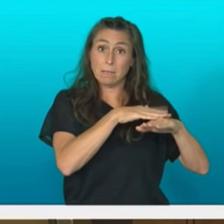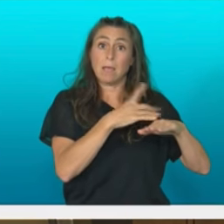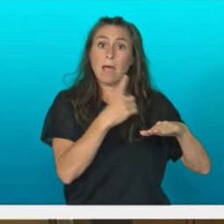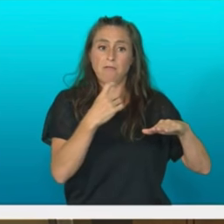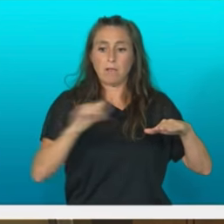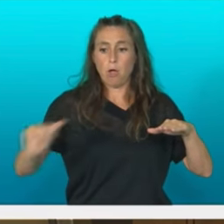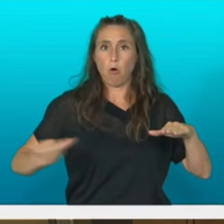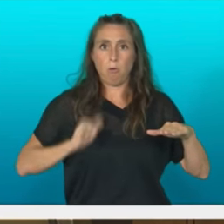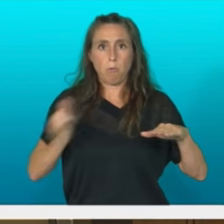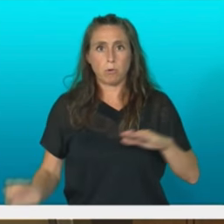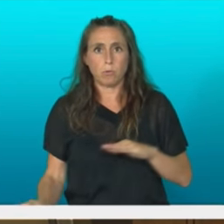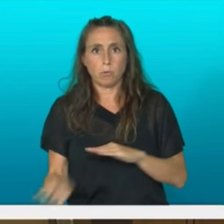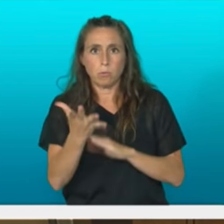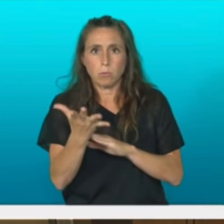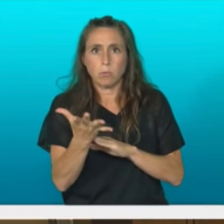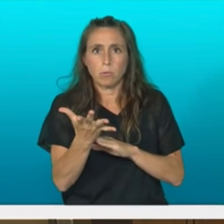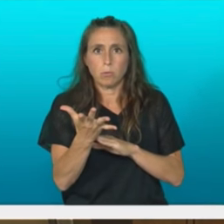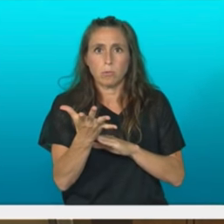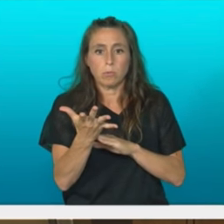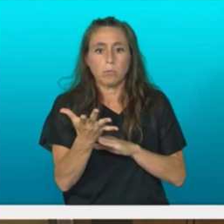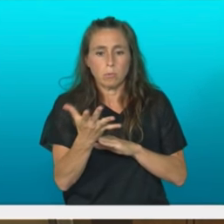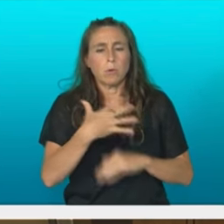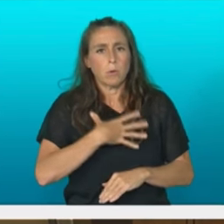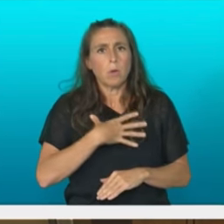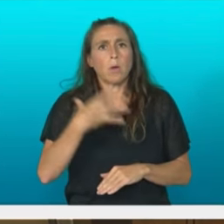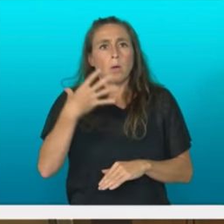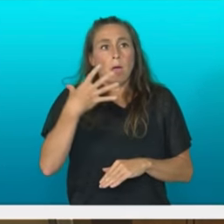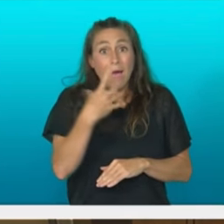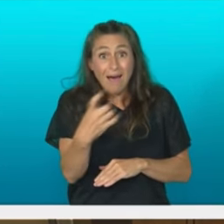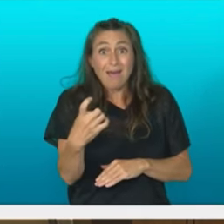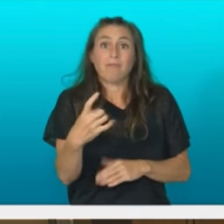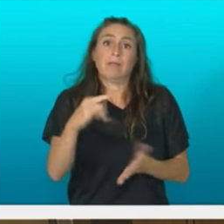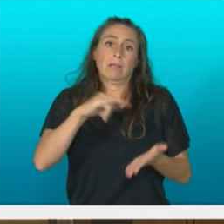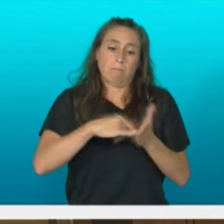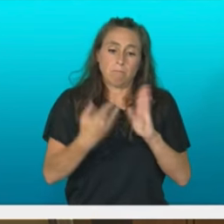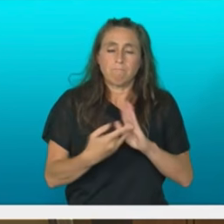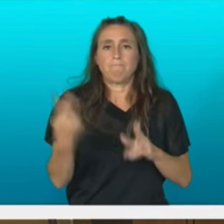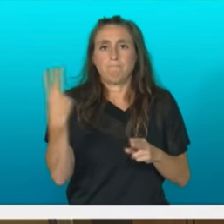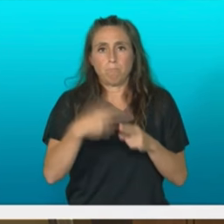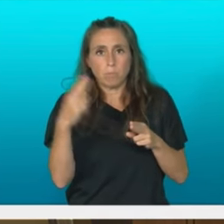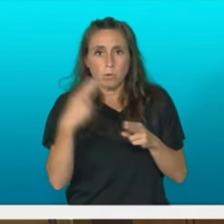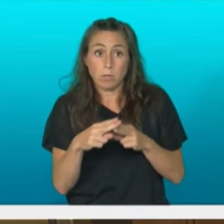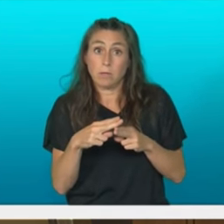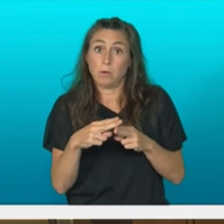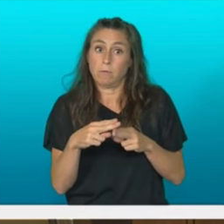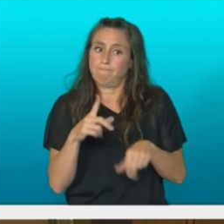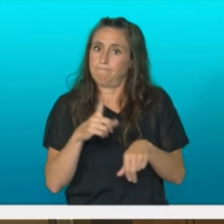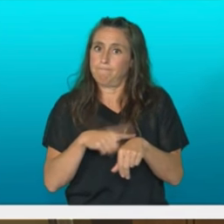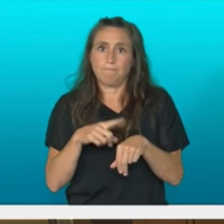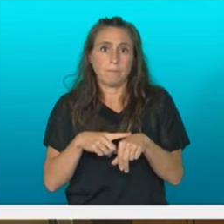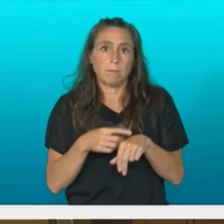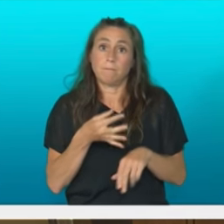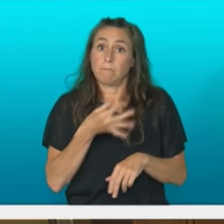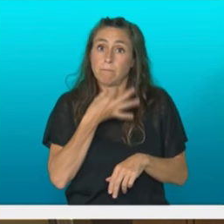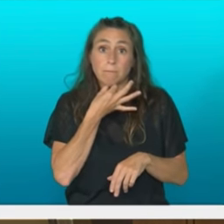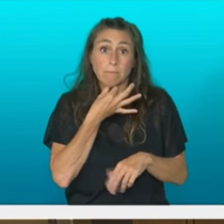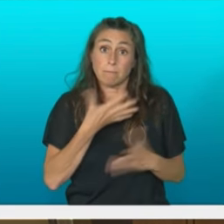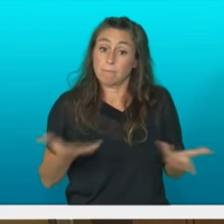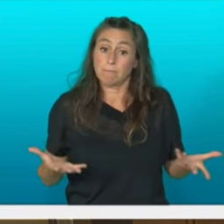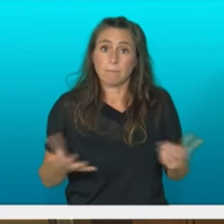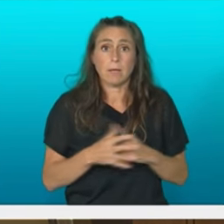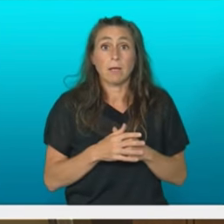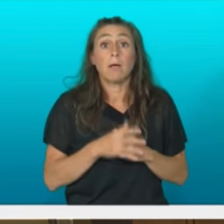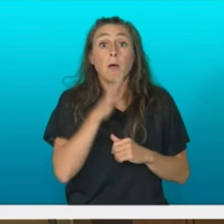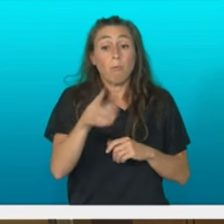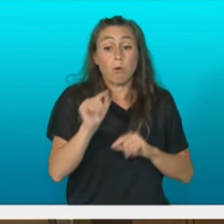sordeitezke egitasmo politiko behar ditugu eta denbora agortzen ari da la pandemia ha acelerado